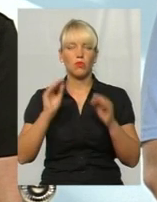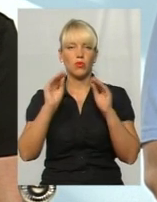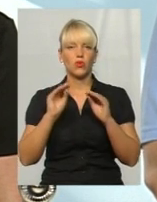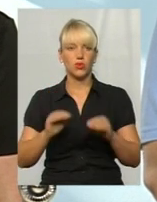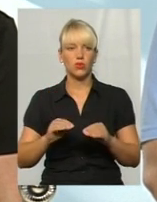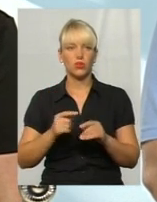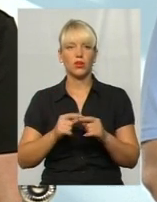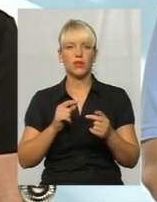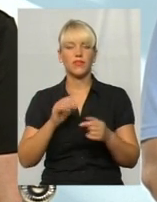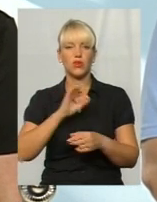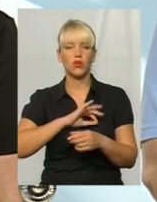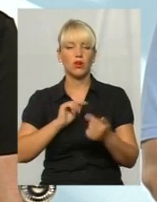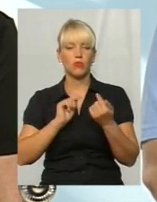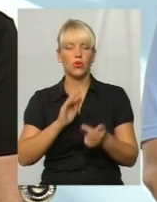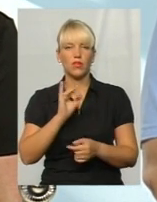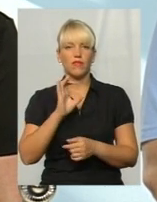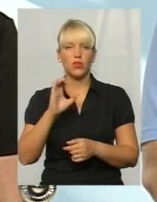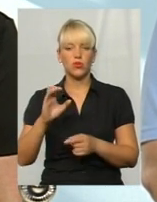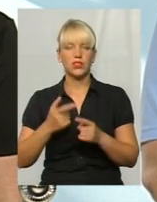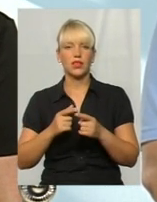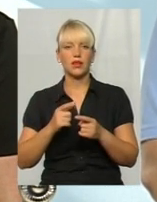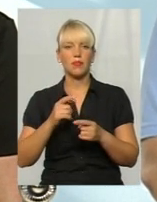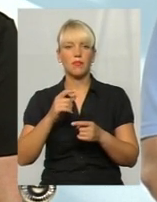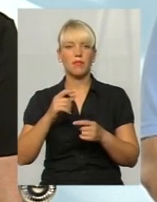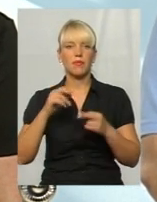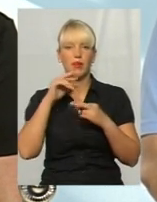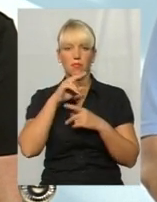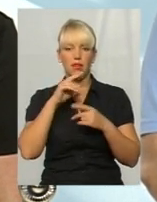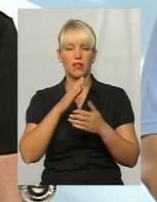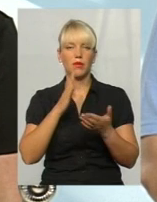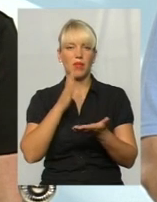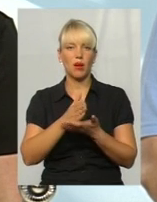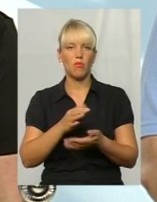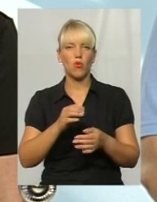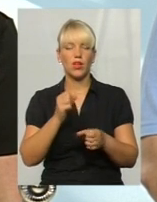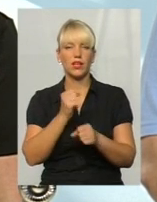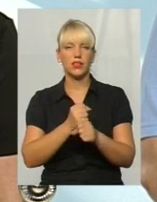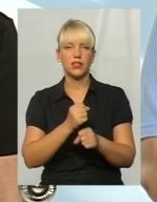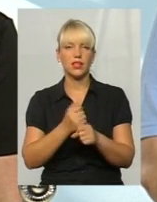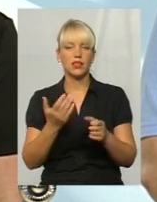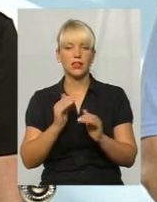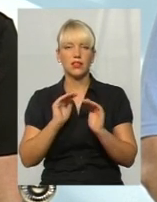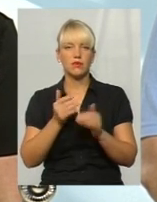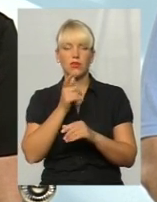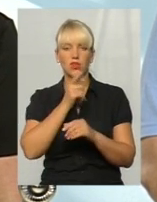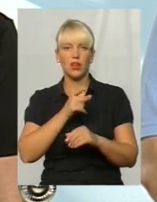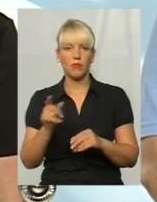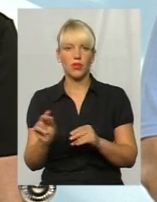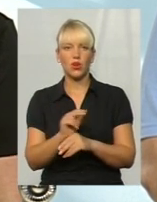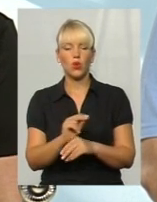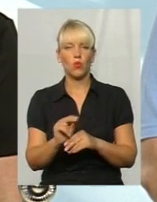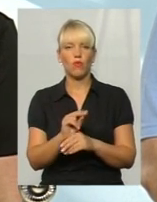противірусних препаратів прямої дії. нові препарати, які значно зменшують термін лікування і